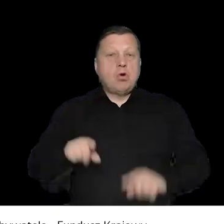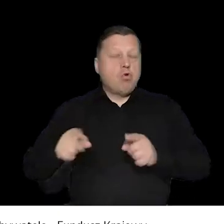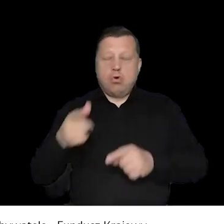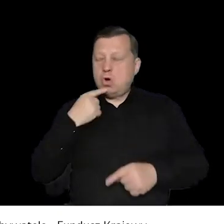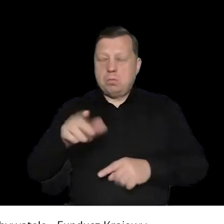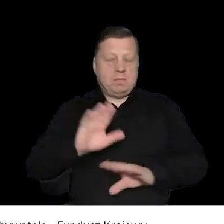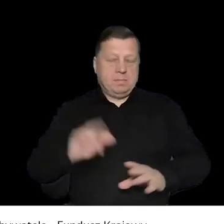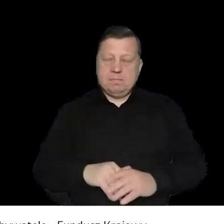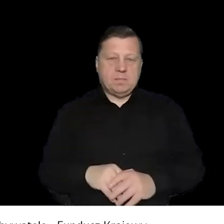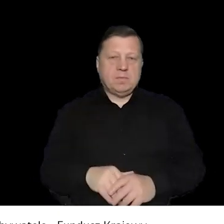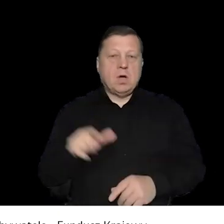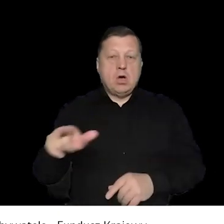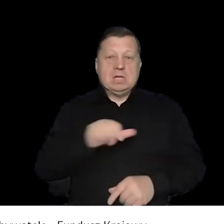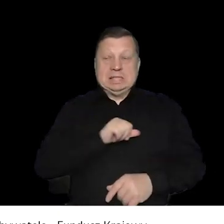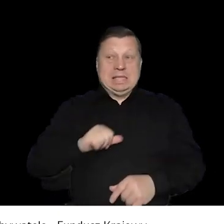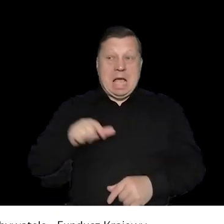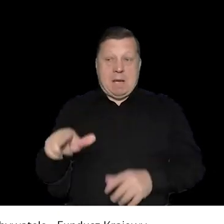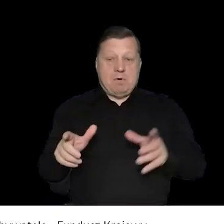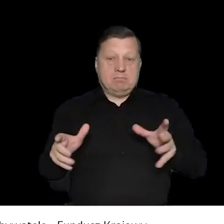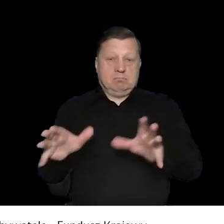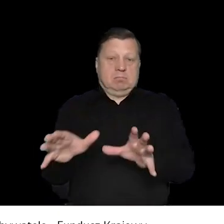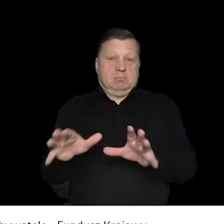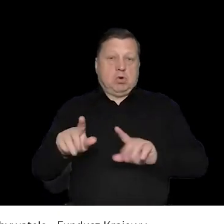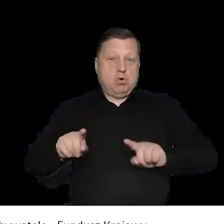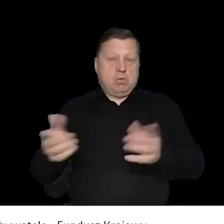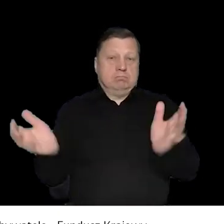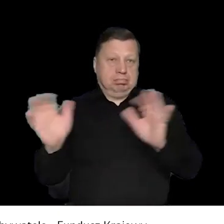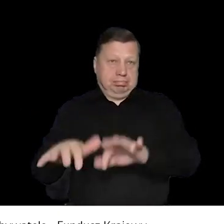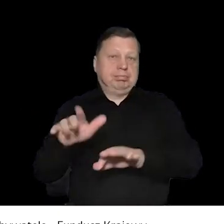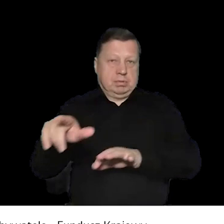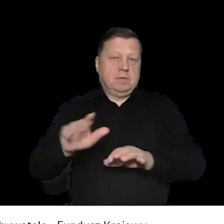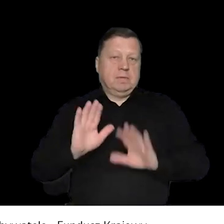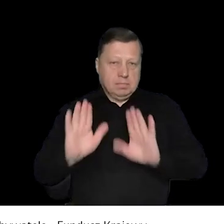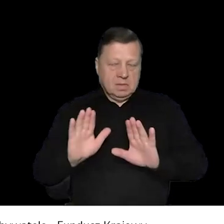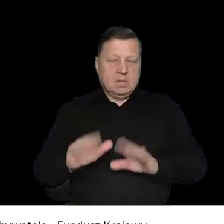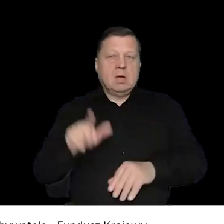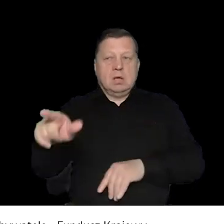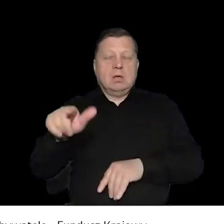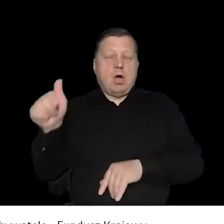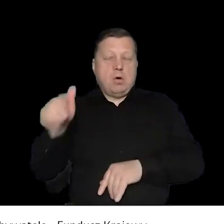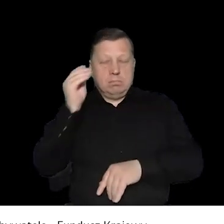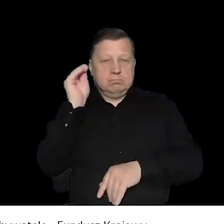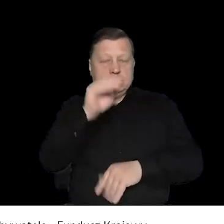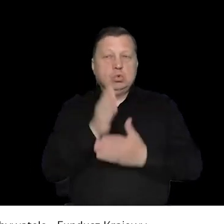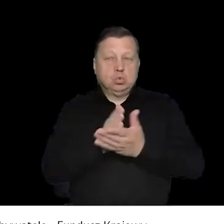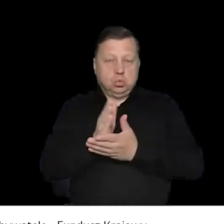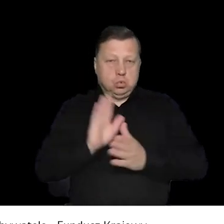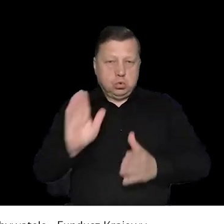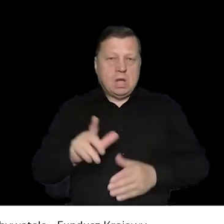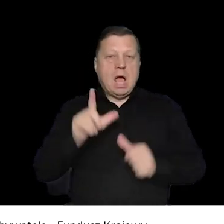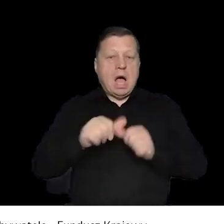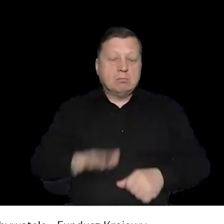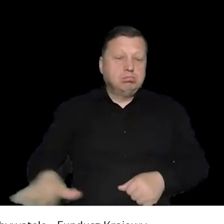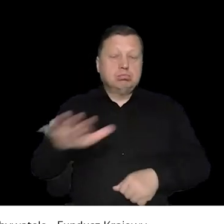No to podejrzewam, że też jest po stronie miasta w tym momencie. Jakby organizator nie odpowiada za Organizator odpowiada za samo zorganizowanie